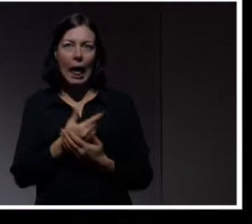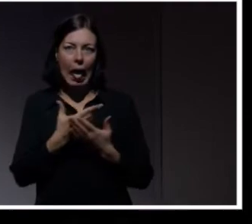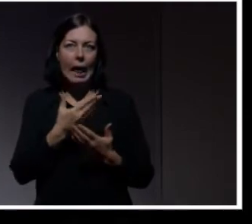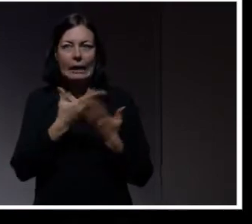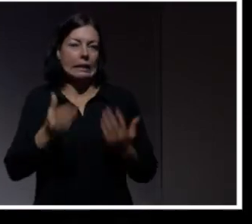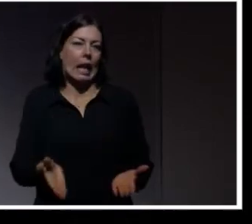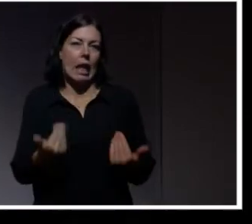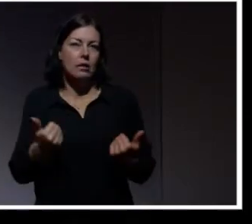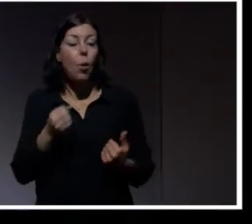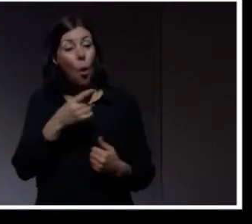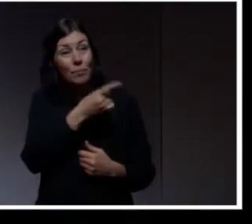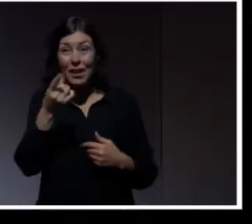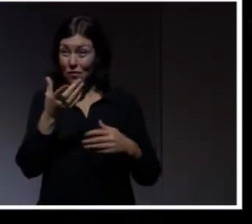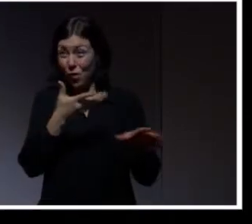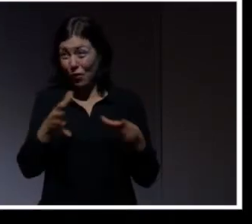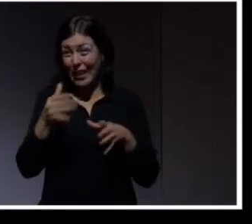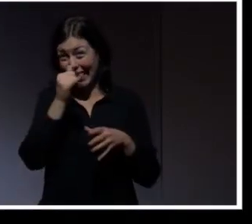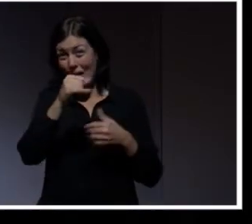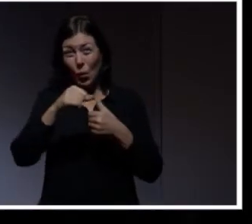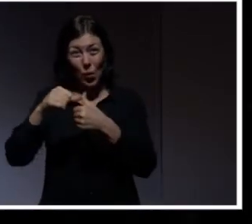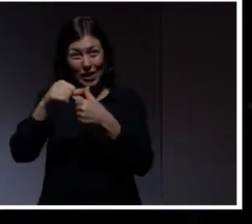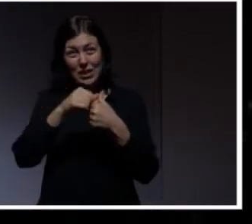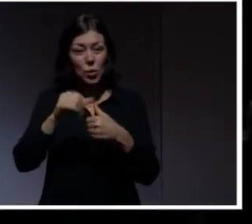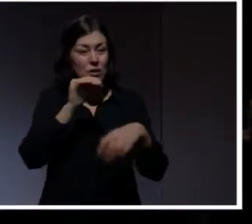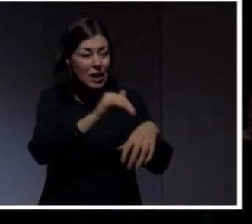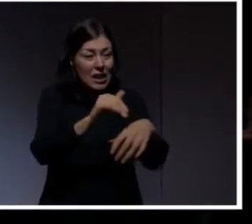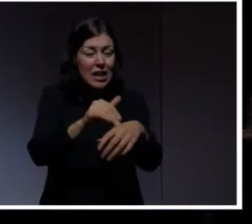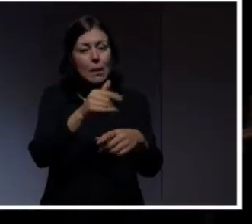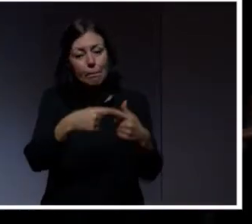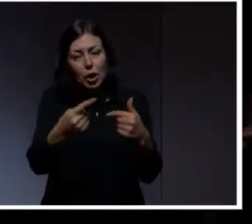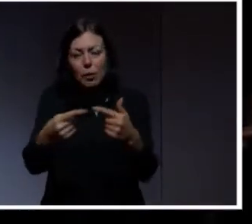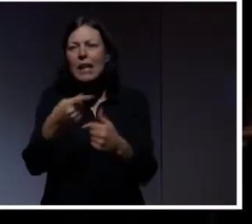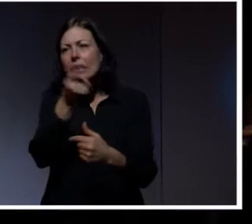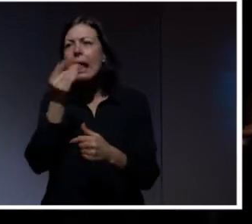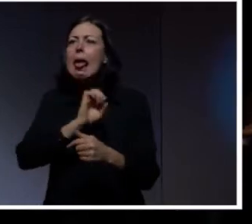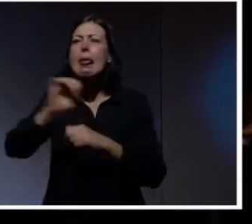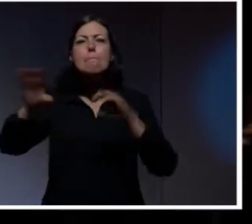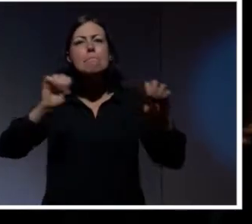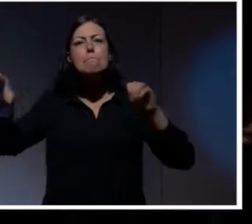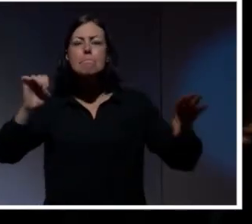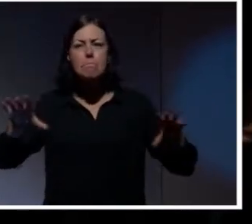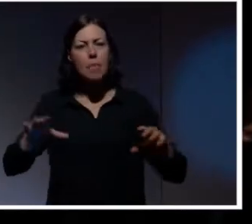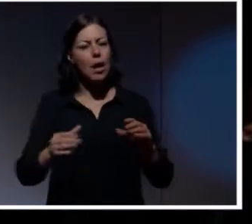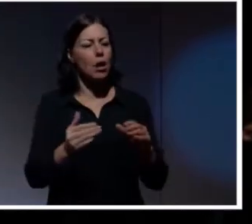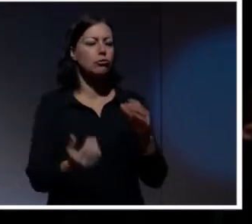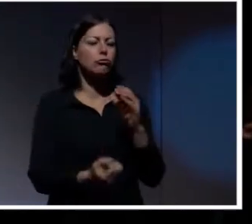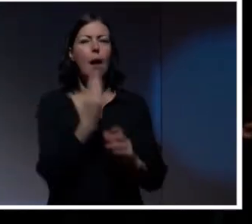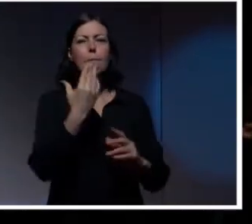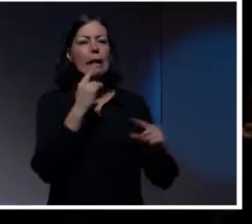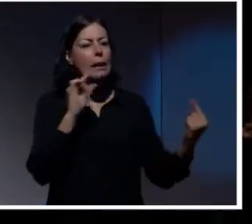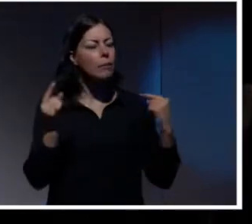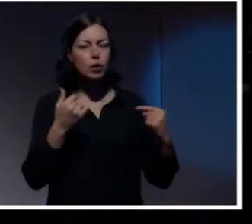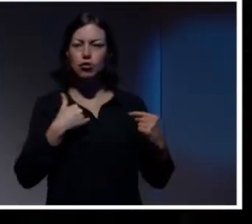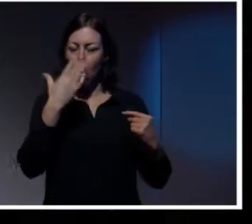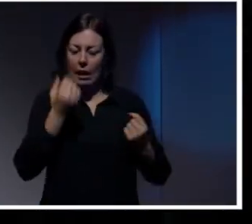på med sånt i era organisationer. Gå hem och väck lite debatt. Jag kan förse er med massor med ammunition. Det finns